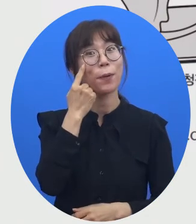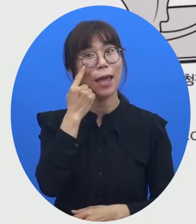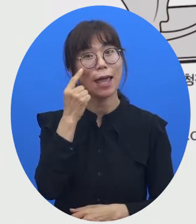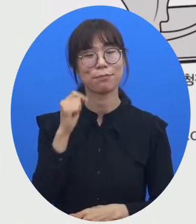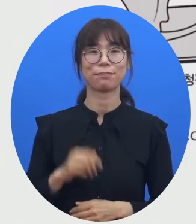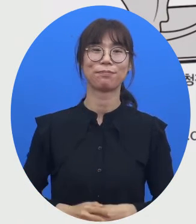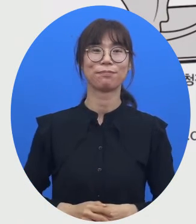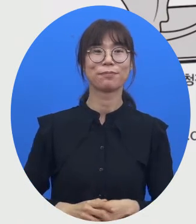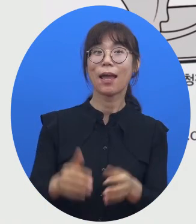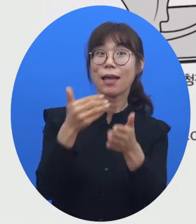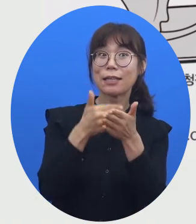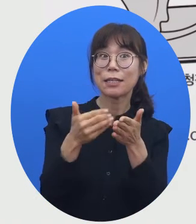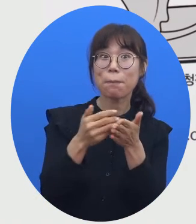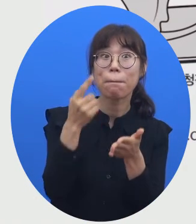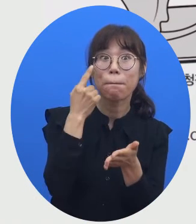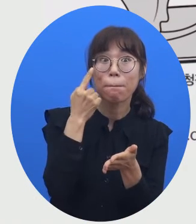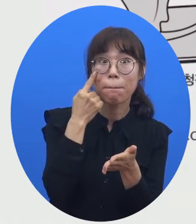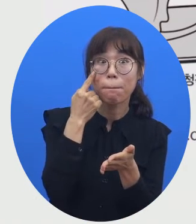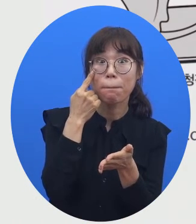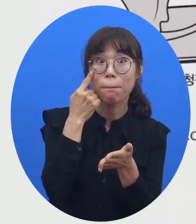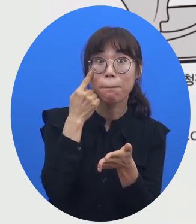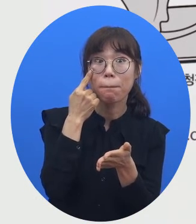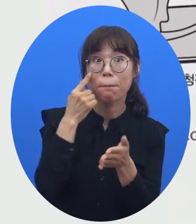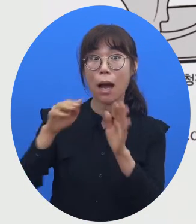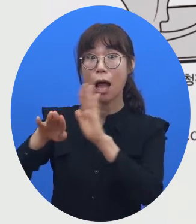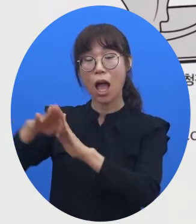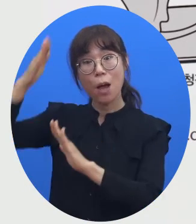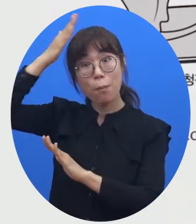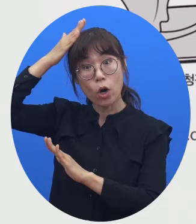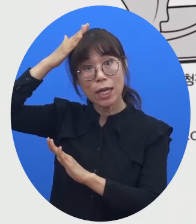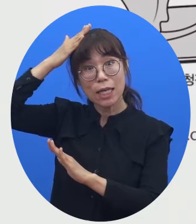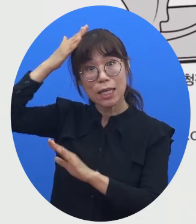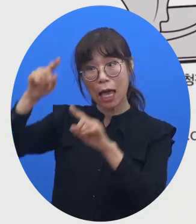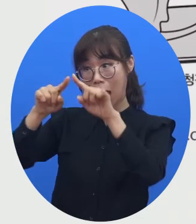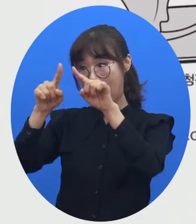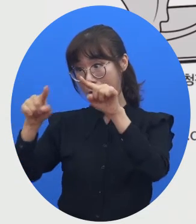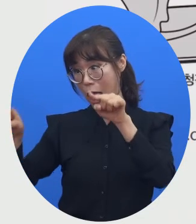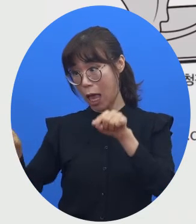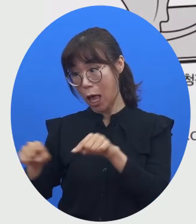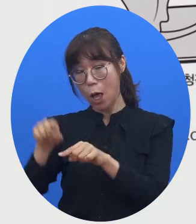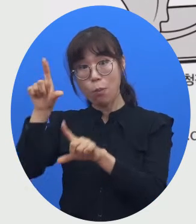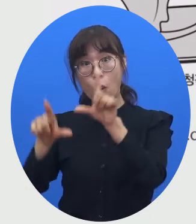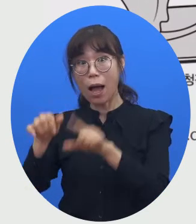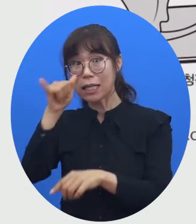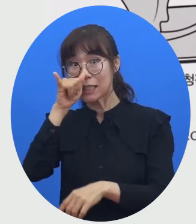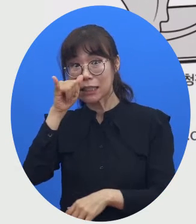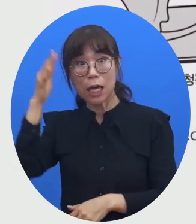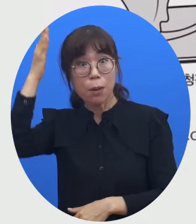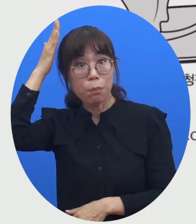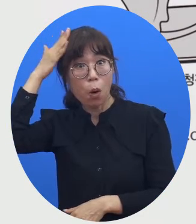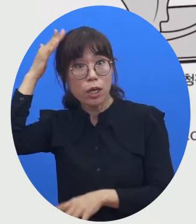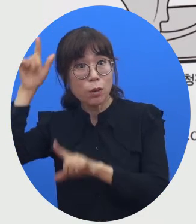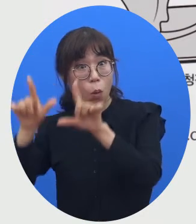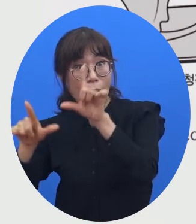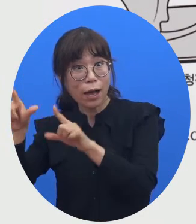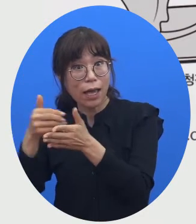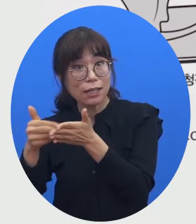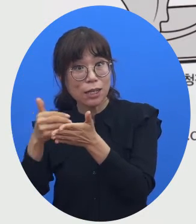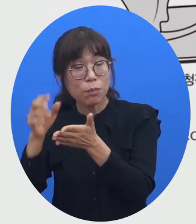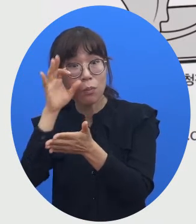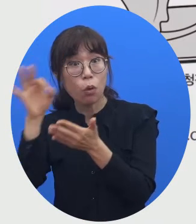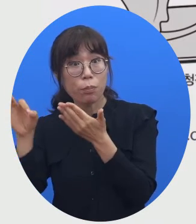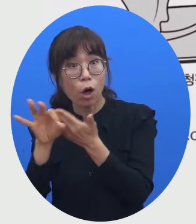여러분들 그림에 보면 돌고래의 머리에 단면을 나타내고 있는 그림입니다. 이 그림을 보면